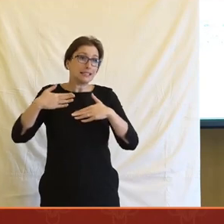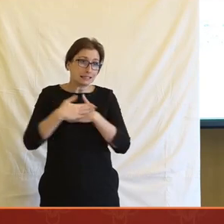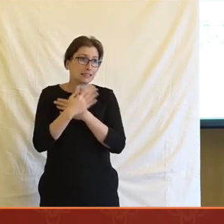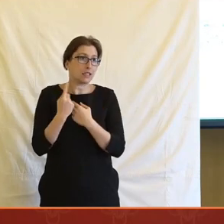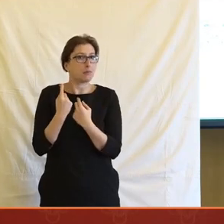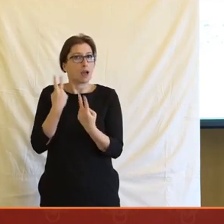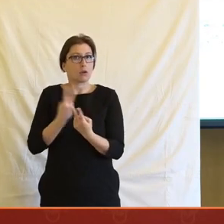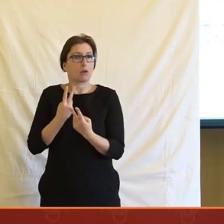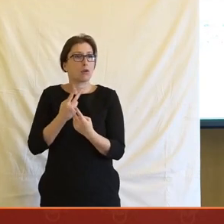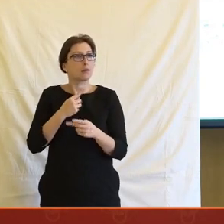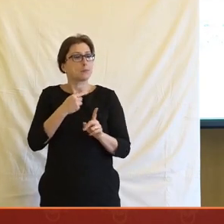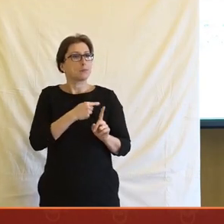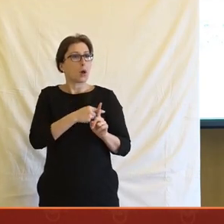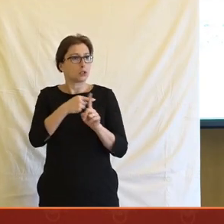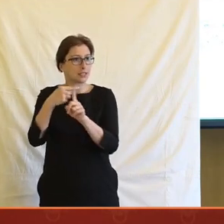tomu jsem